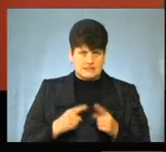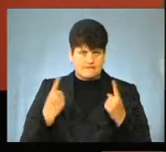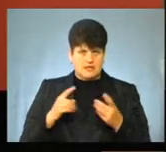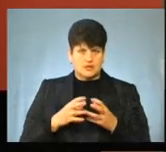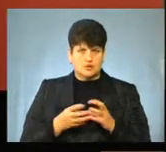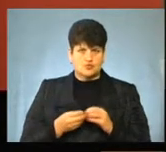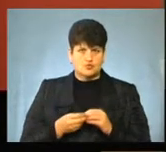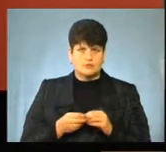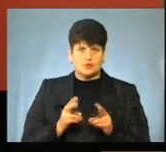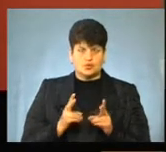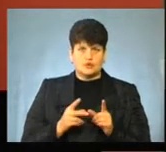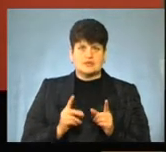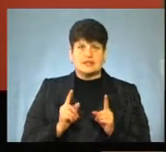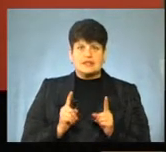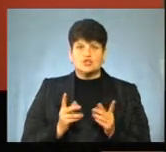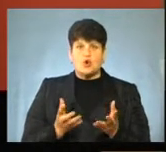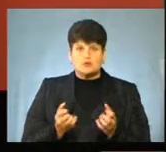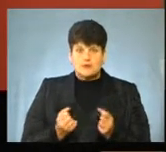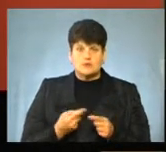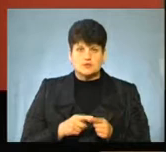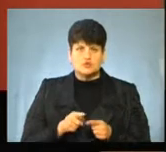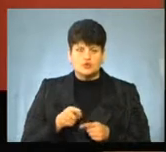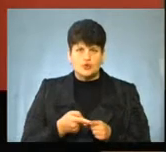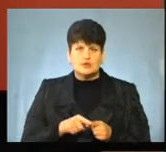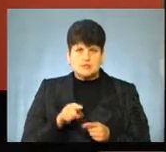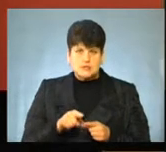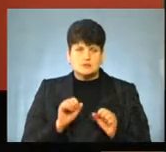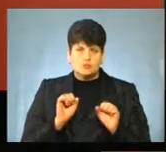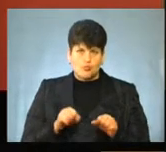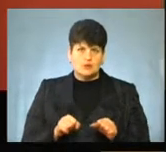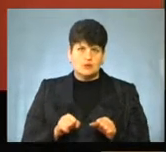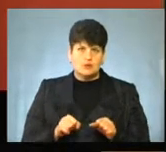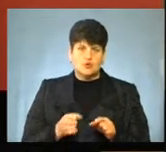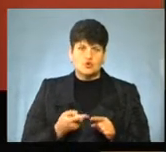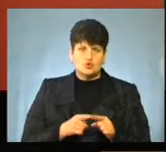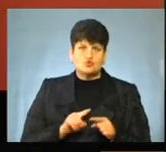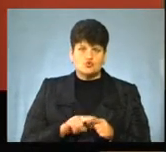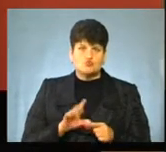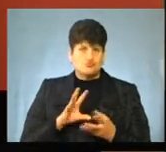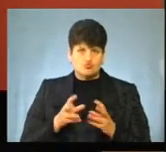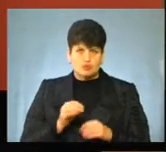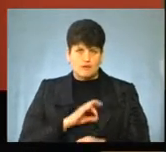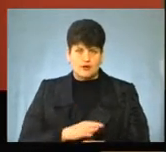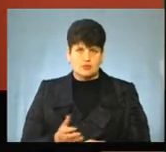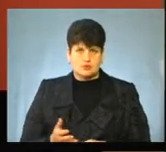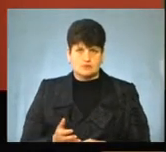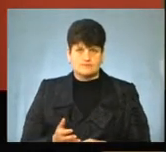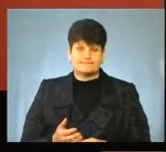це великі суми, якщо хтось лише таку суму отримує, то ці громади спромоглися таку суму не використати.